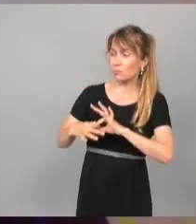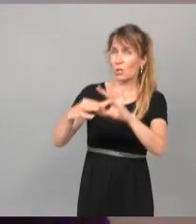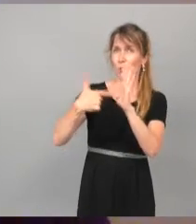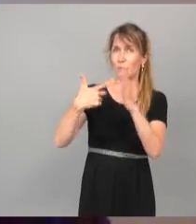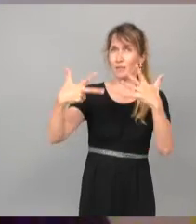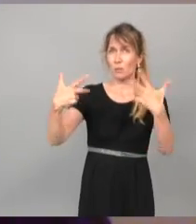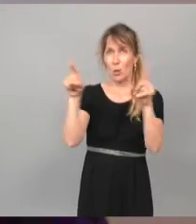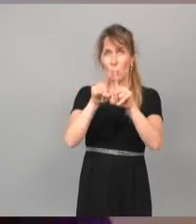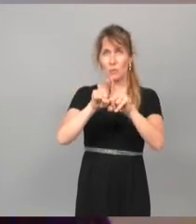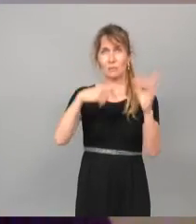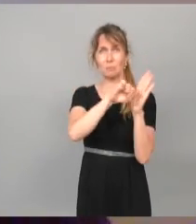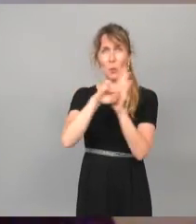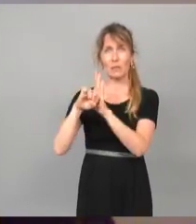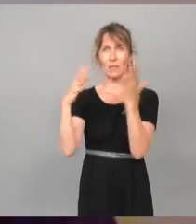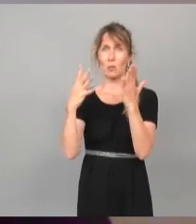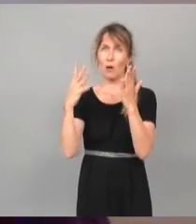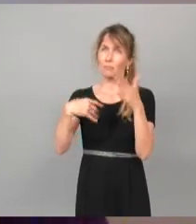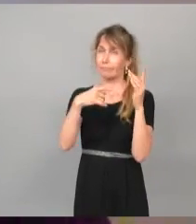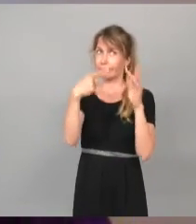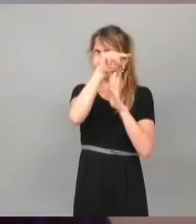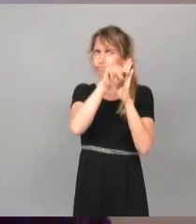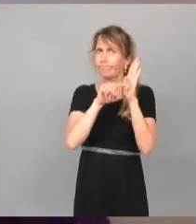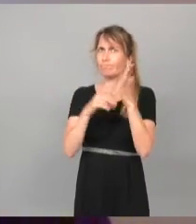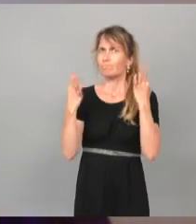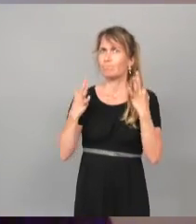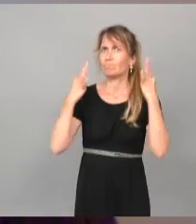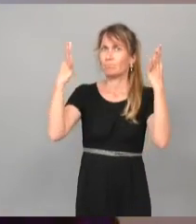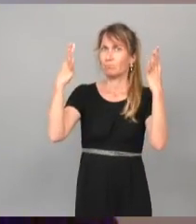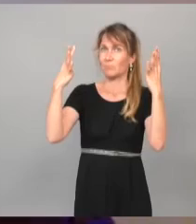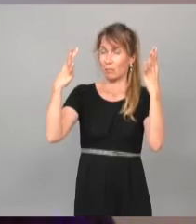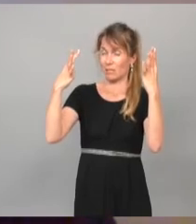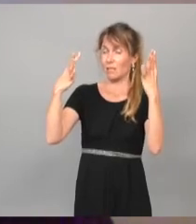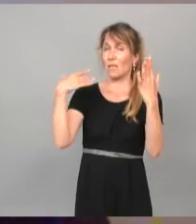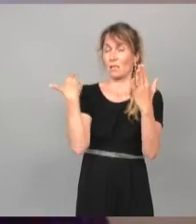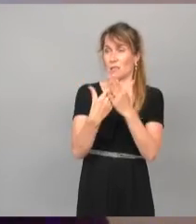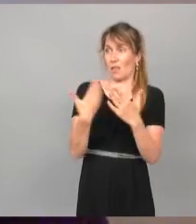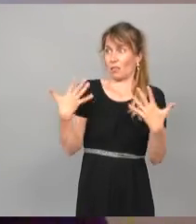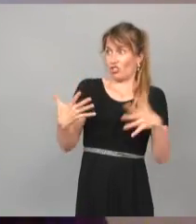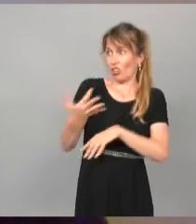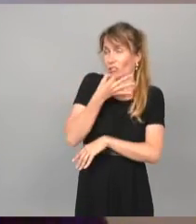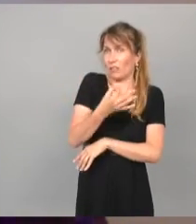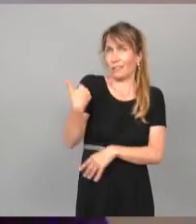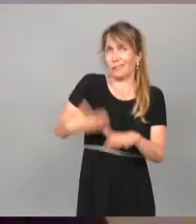climatiques et environnementales qui ont été affichées en tout début de conseil ce soir. Je vous remercie de votre attention.